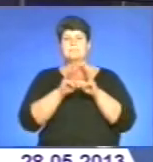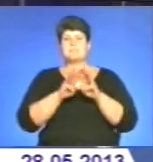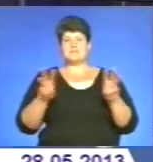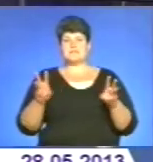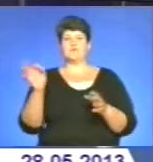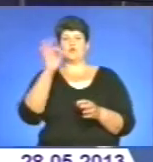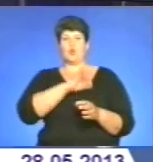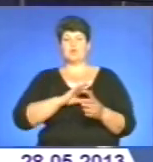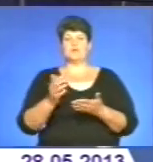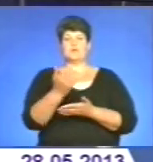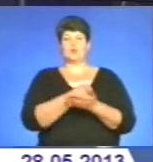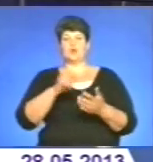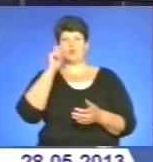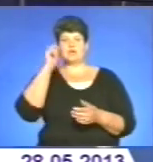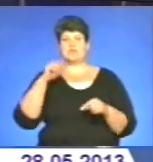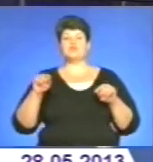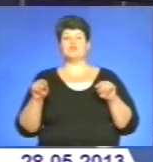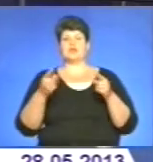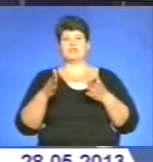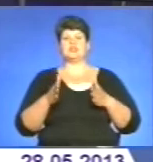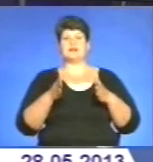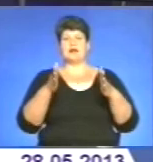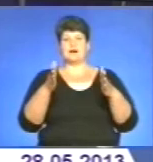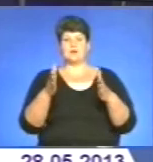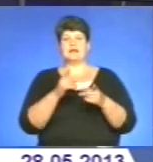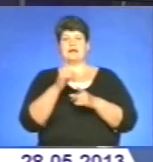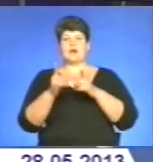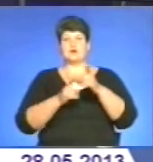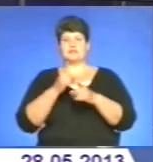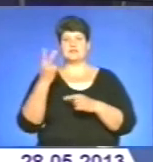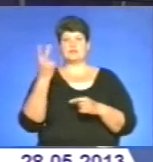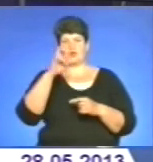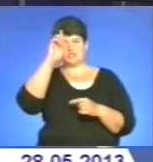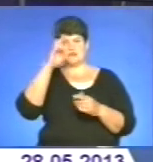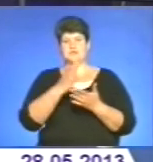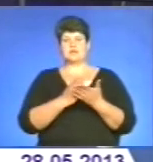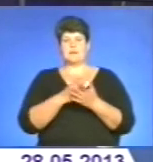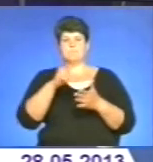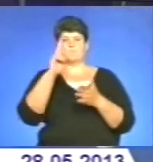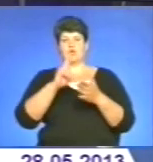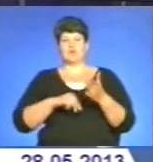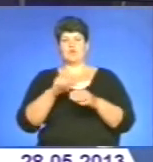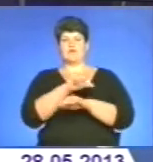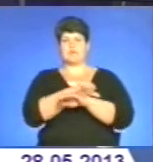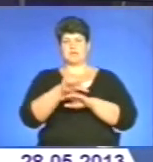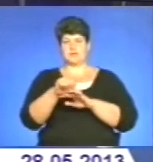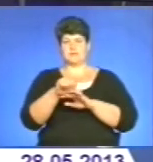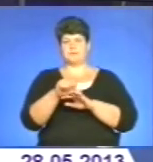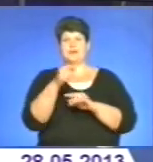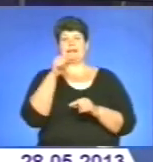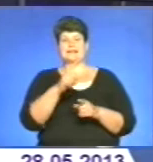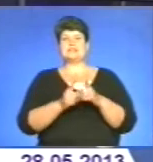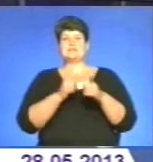доходів і зборів України створили шляхом реорганізації двох державних служб – податкової та митної. Такі зміни